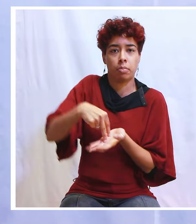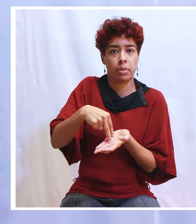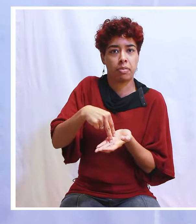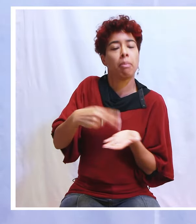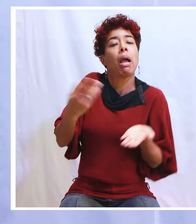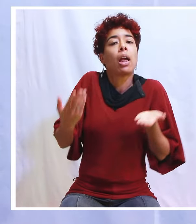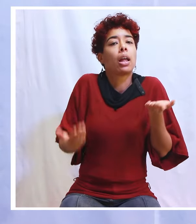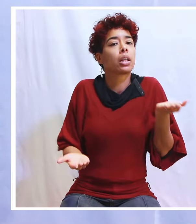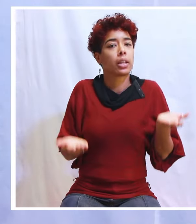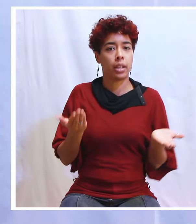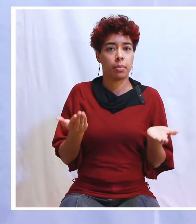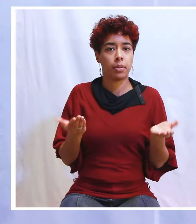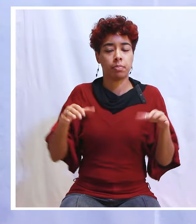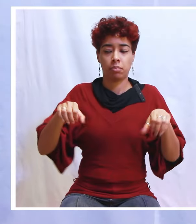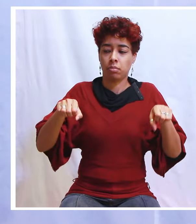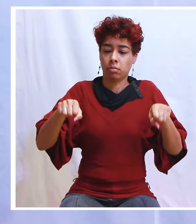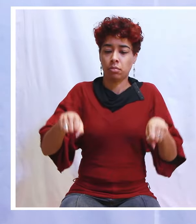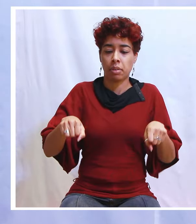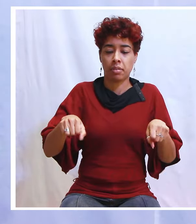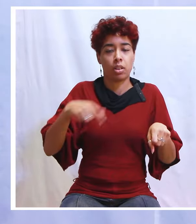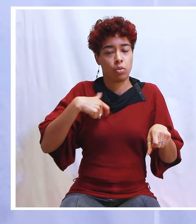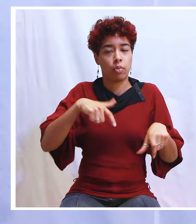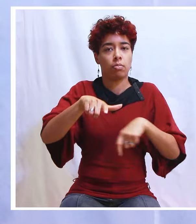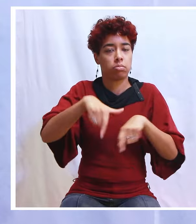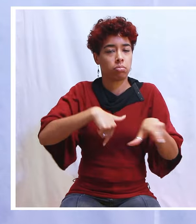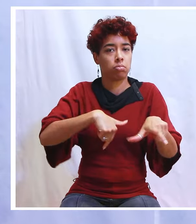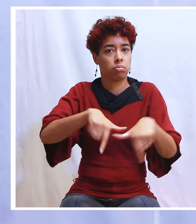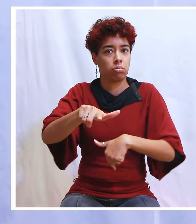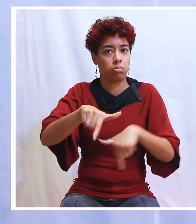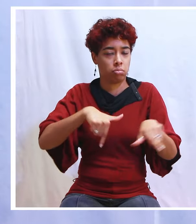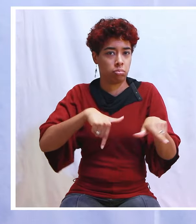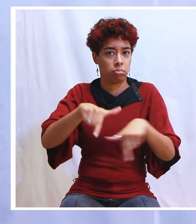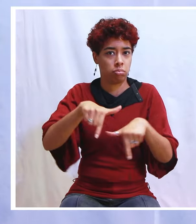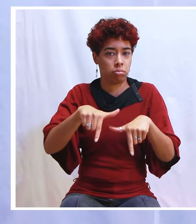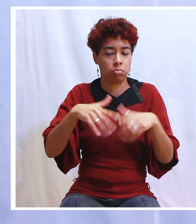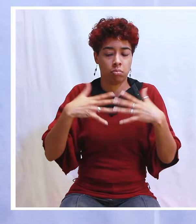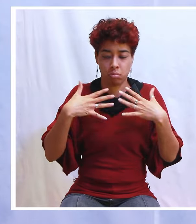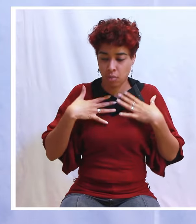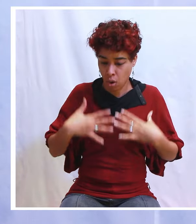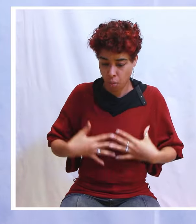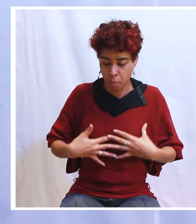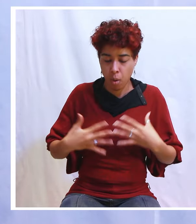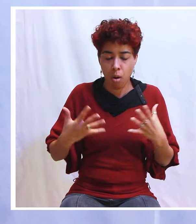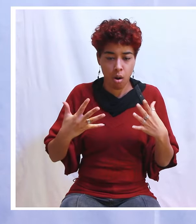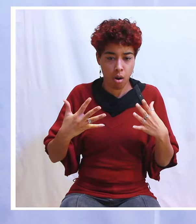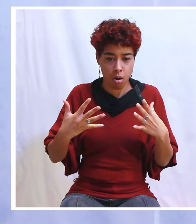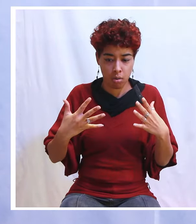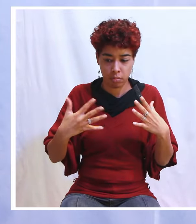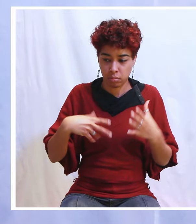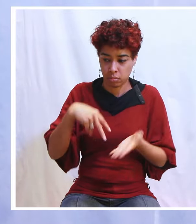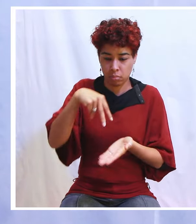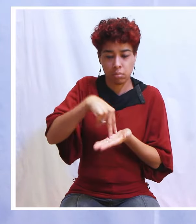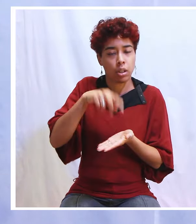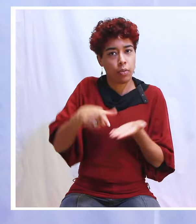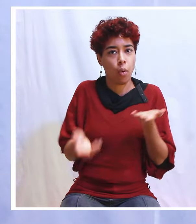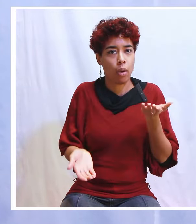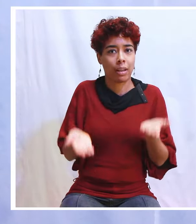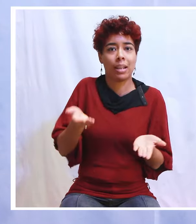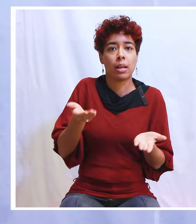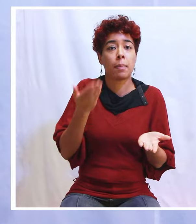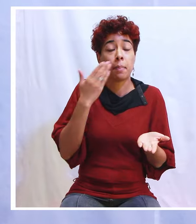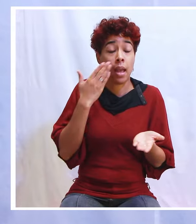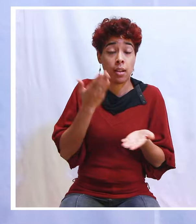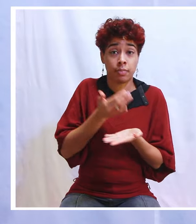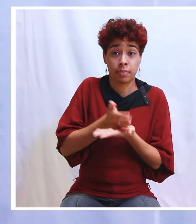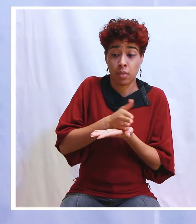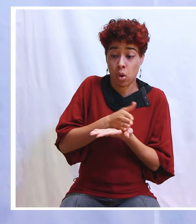te tiens sur tes jambes et puis tu commences à vouloir marcher en fait. Donc c'est une position qui doit retrouver son équilibre. Mais entre